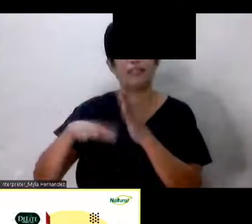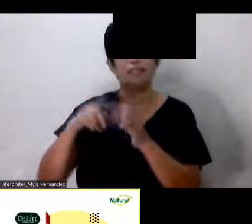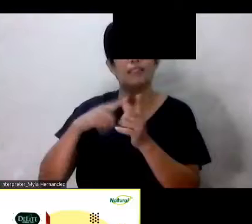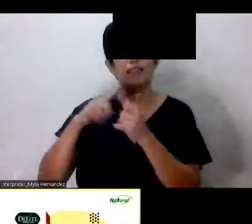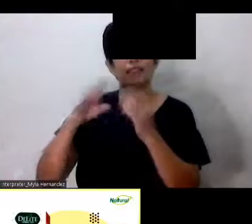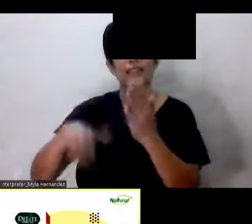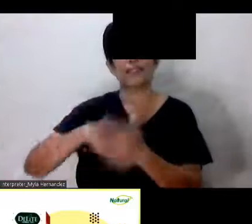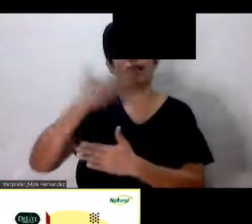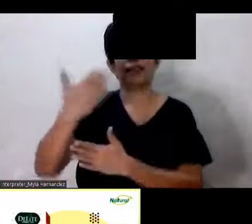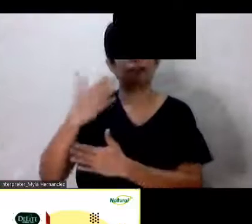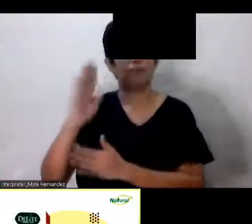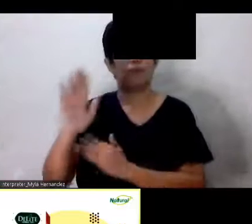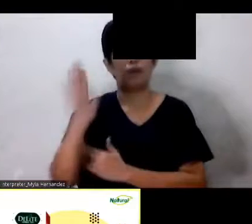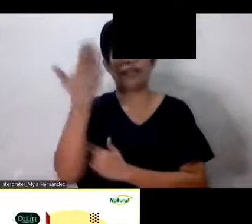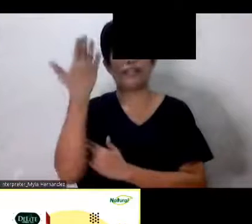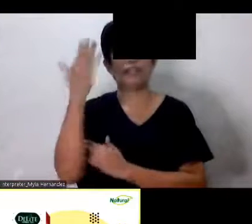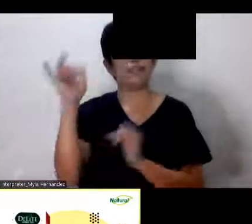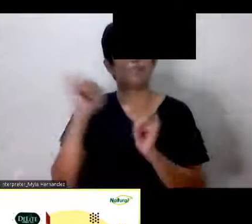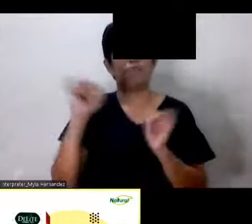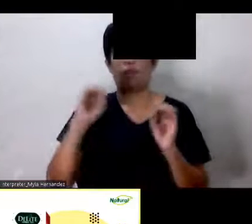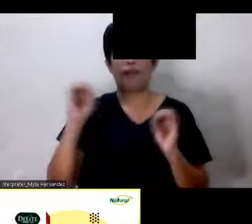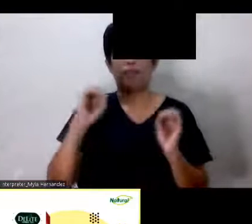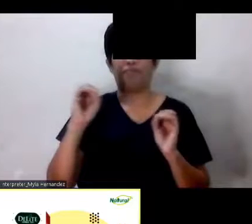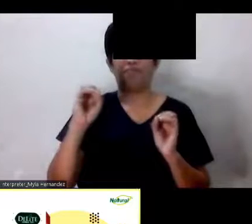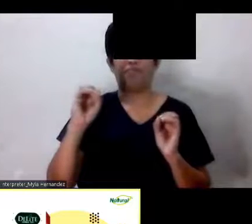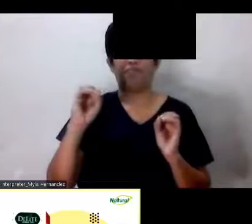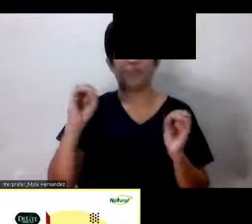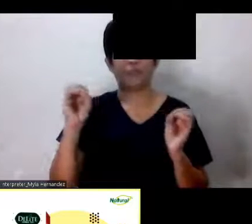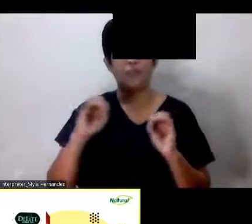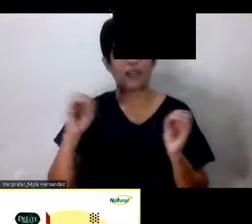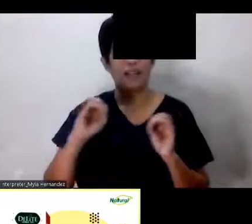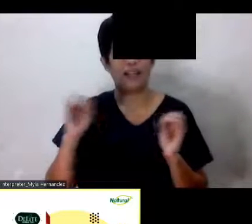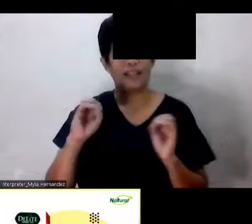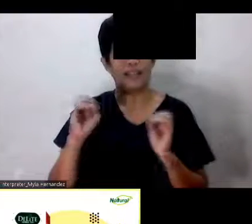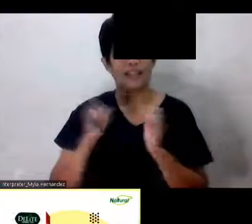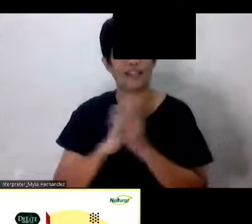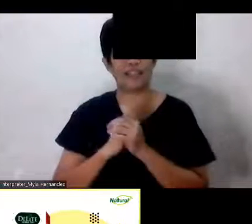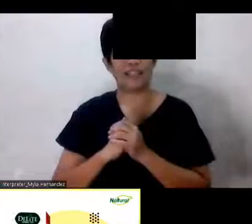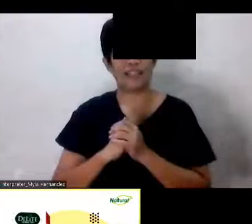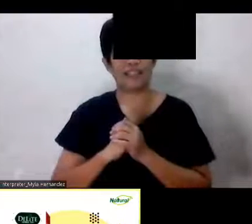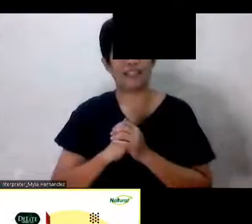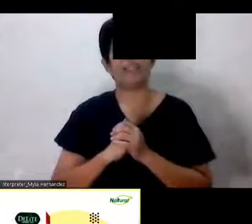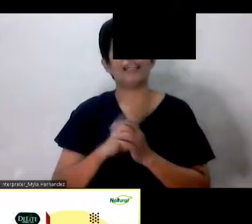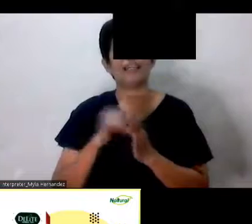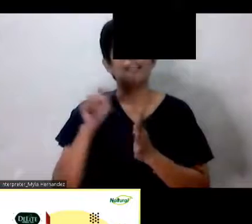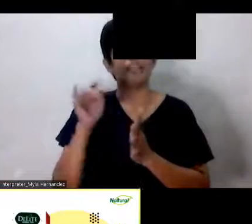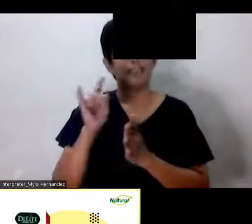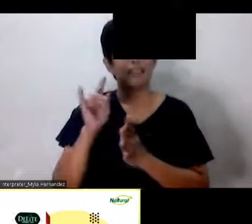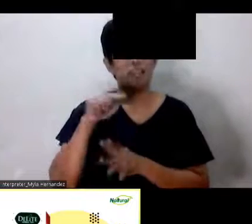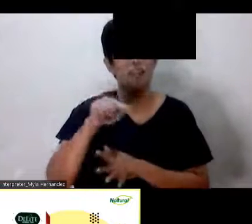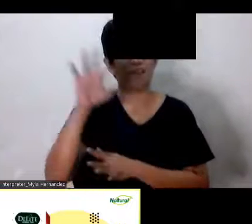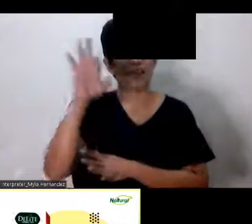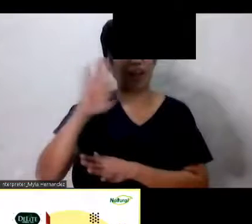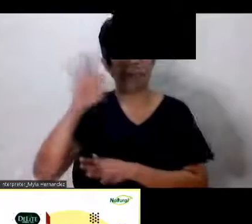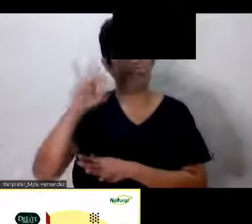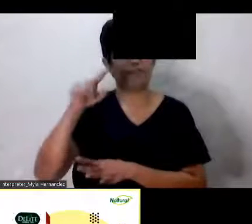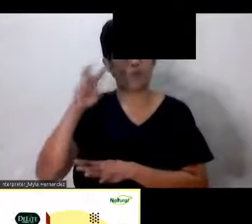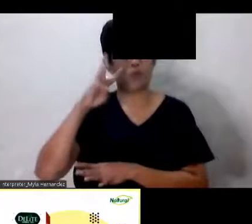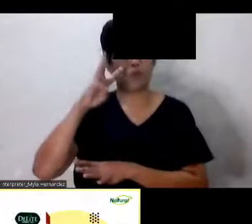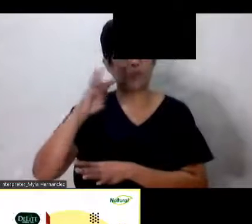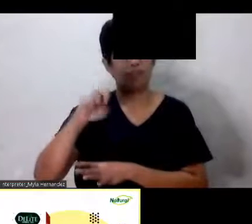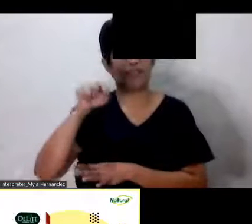parang wala parang wala talaga God and that was Friday at saksi sila attorney